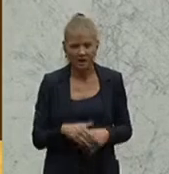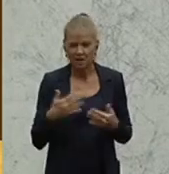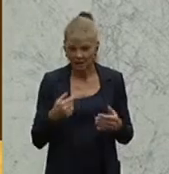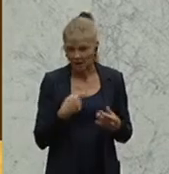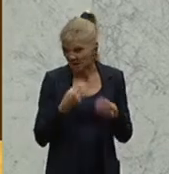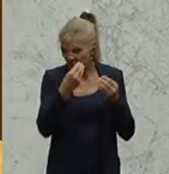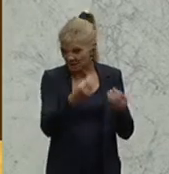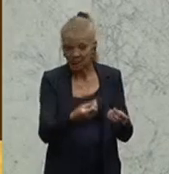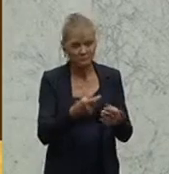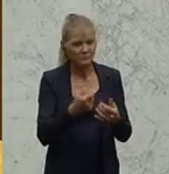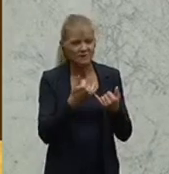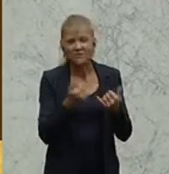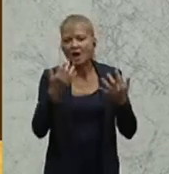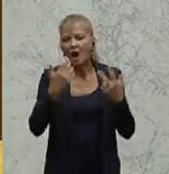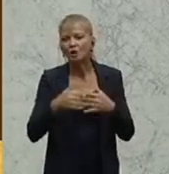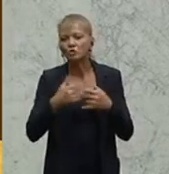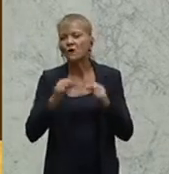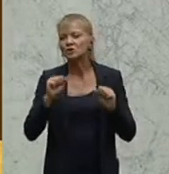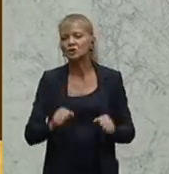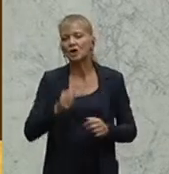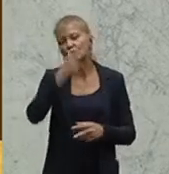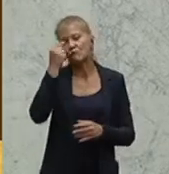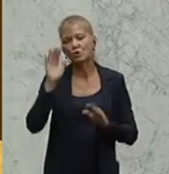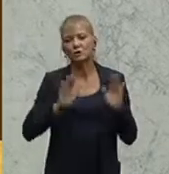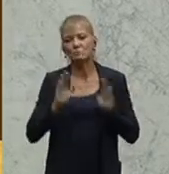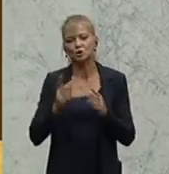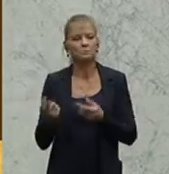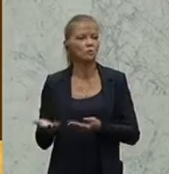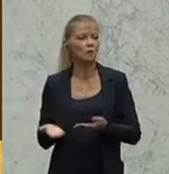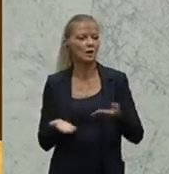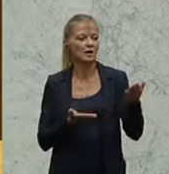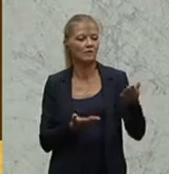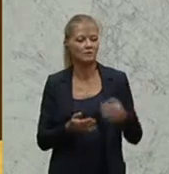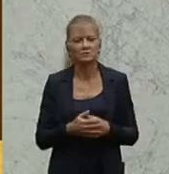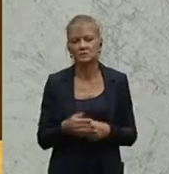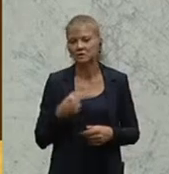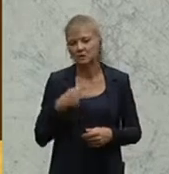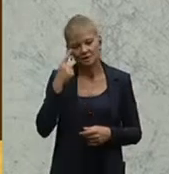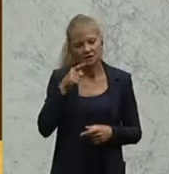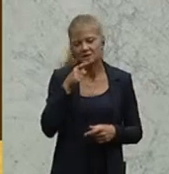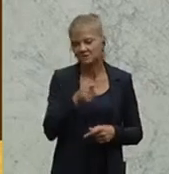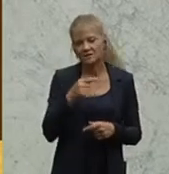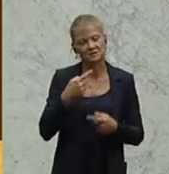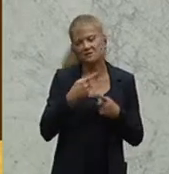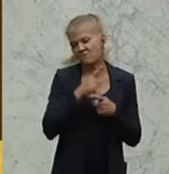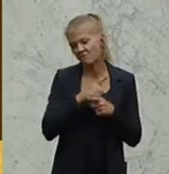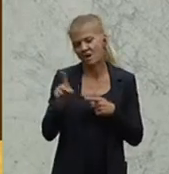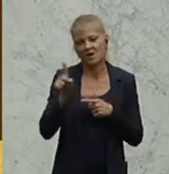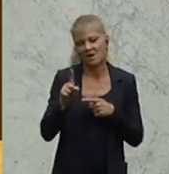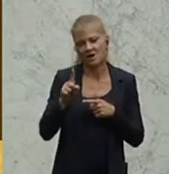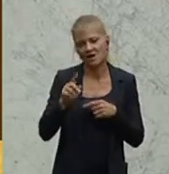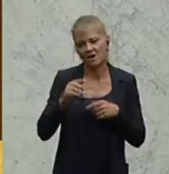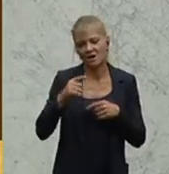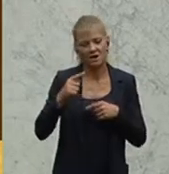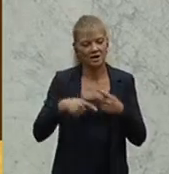Volksabstimmungen erkaufen zu können, liefern. Das halte ich für eine Fehlentwicklung. Das